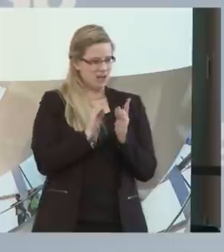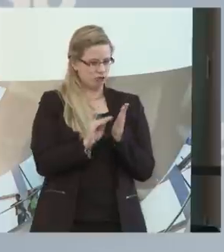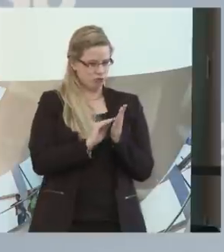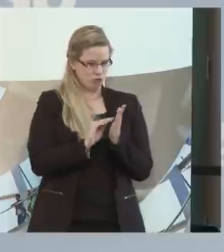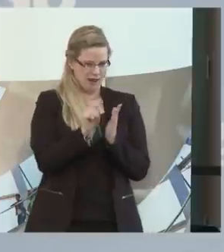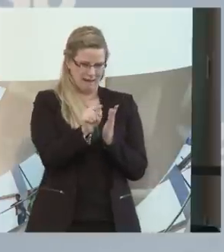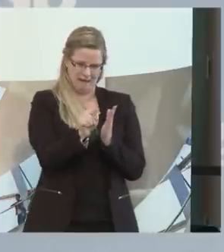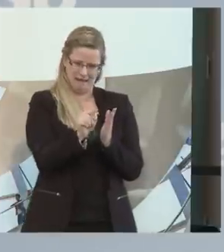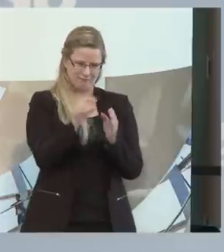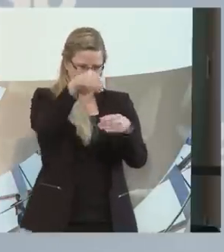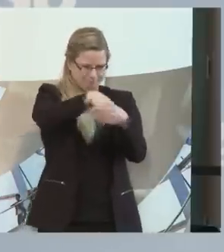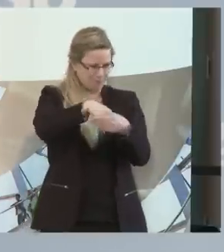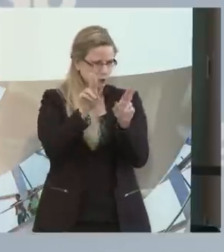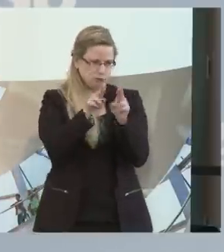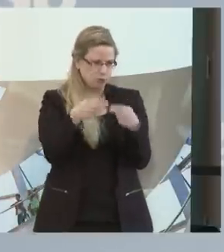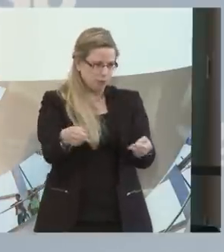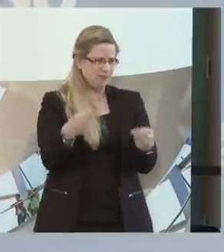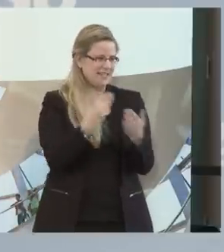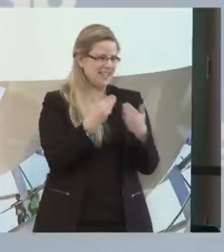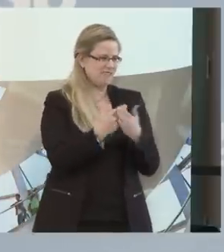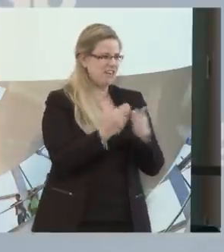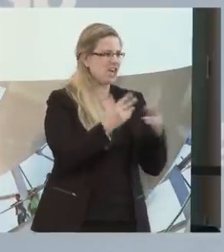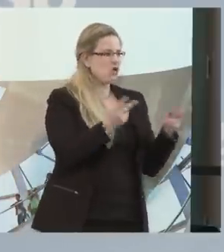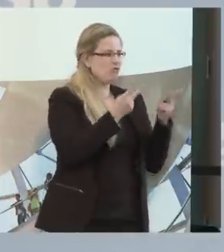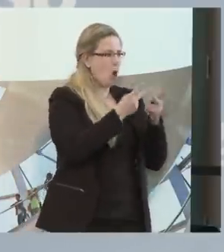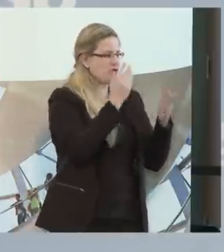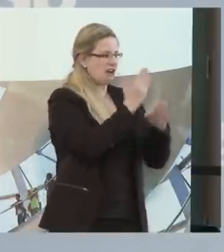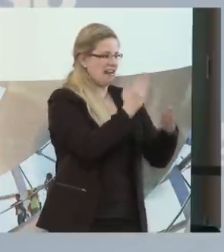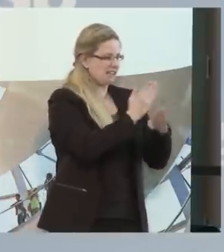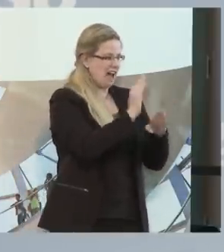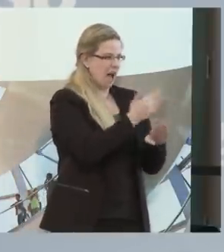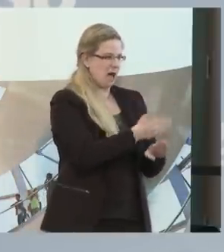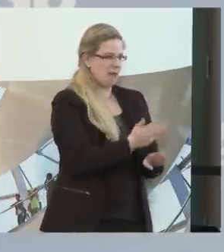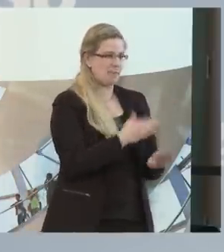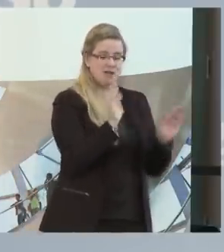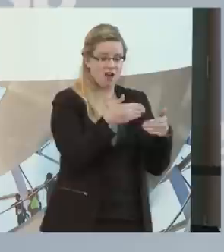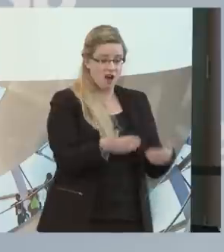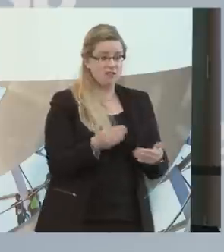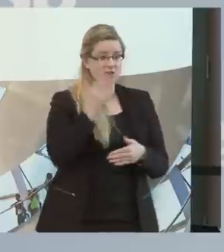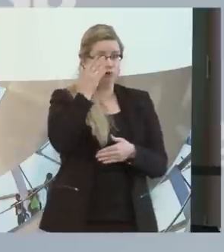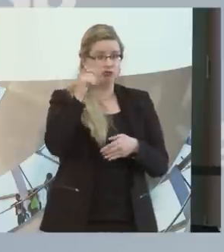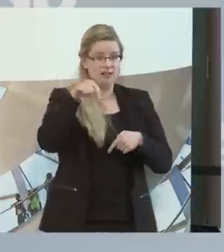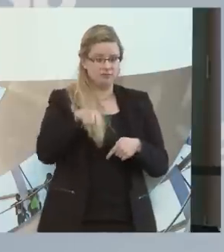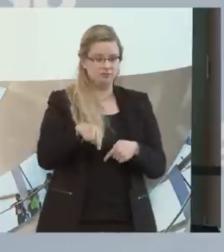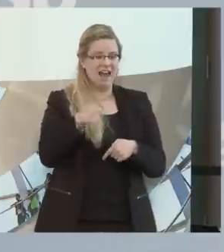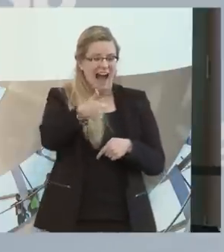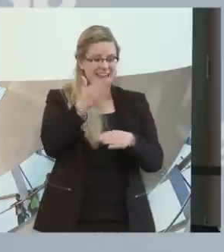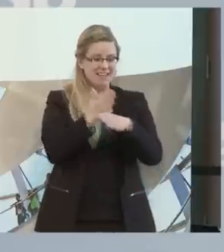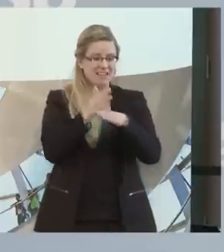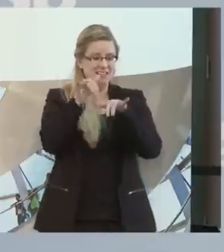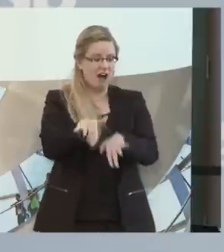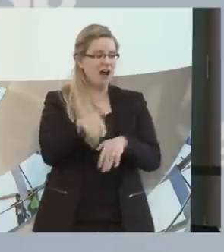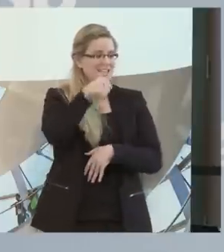stimmt, wir diese ganzen Förderklassen nicht abschaffen dürfen. Denn wenn man sich vorstellt, bei uns sind 26 Kinder in einer Klasse.